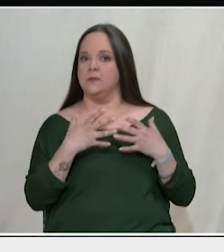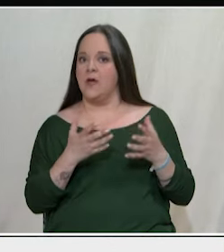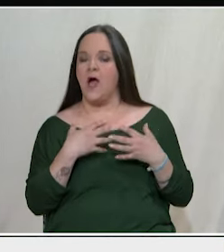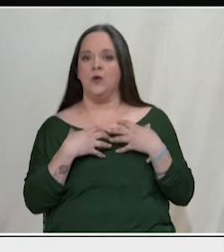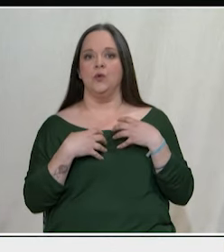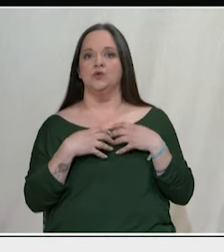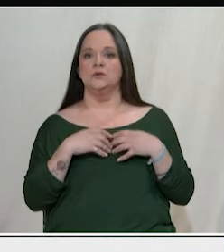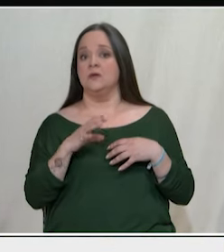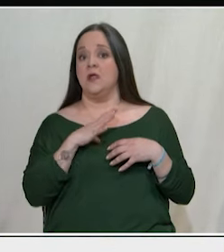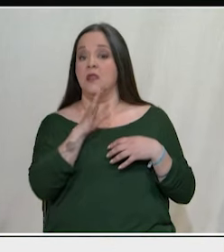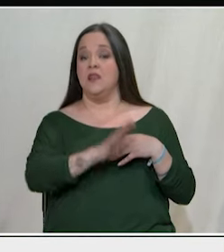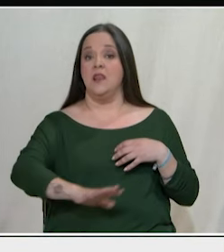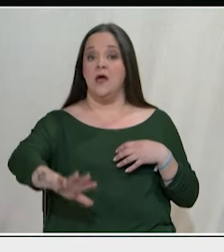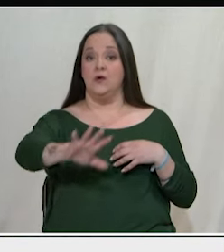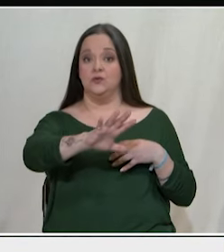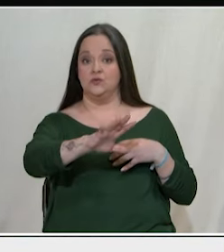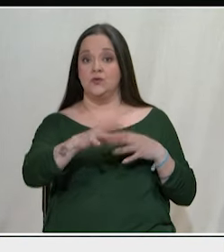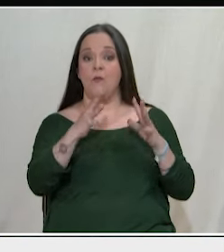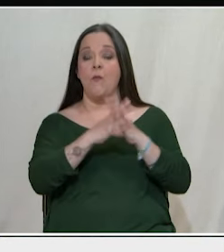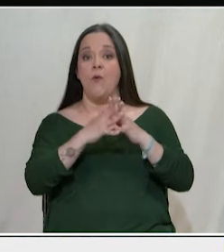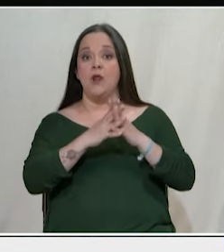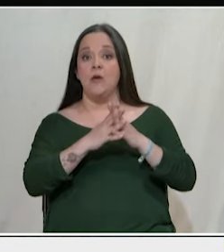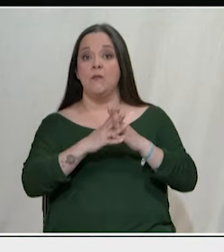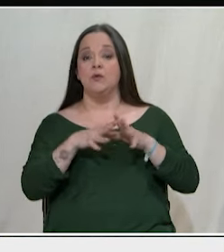λαός και πολύ καλά κάνει, της εξάπλωσης του πολέμου.